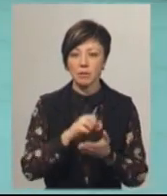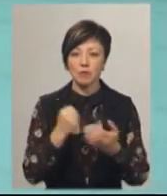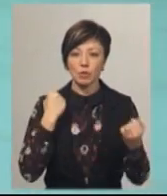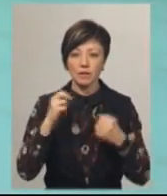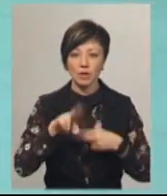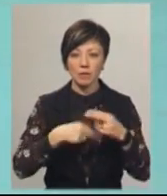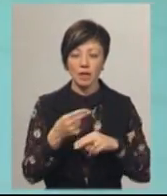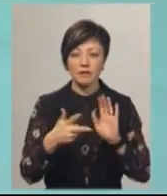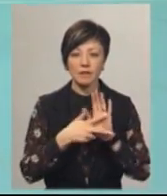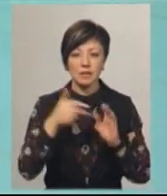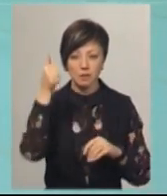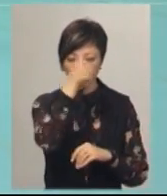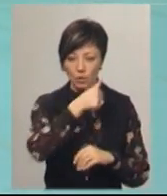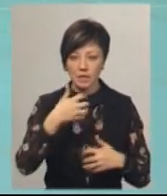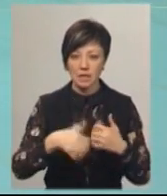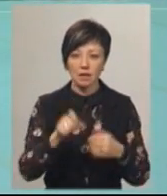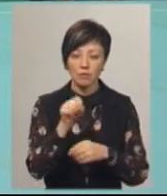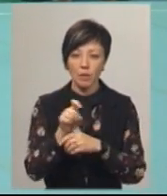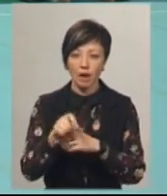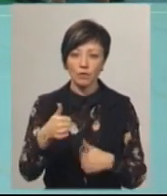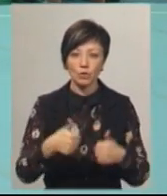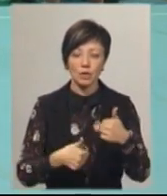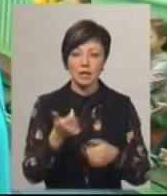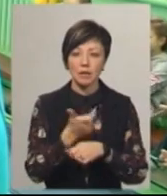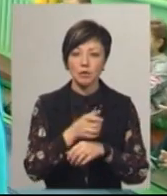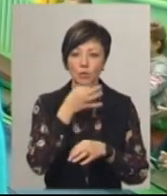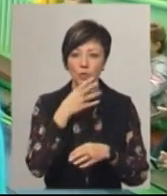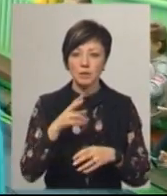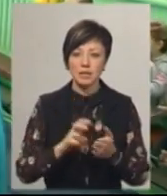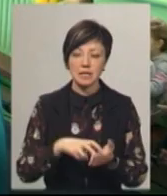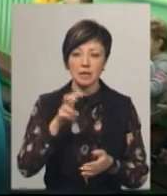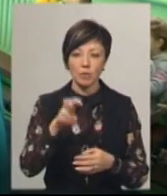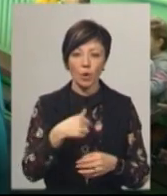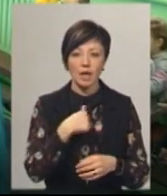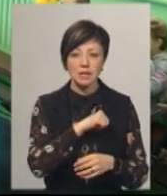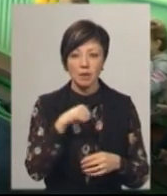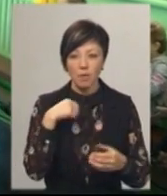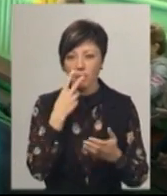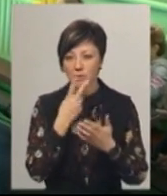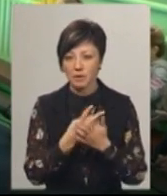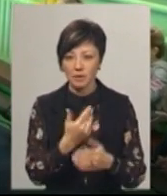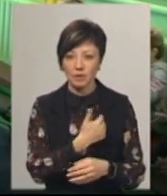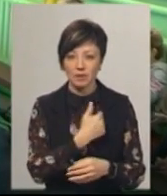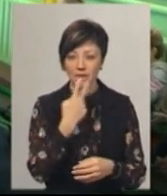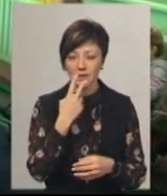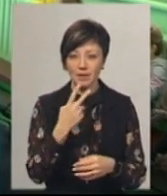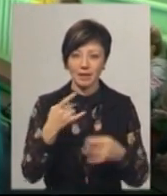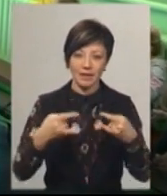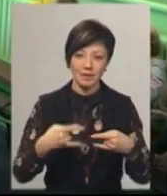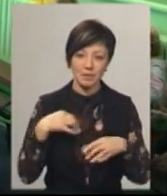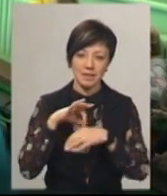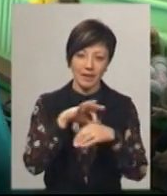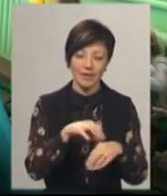гімнастикою вже 8 років. Серед вправ турніру найбільше подобається стрибок. Я сама захотіла, я побачила по телевізору цей вид спорту, і мене